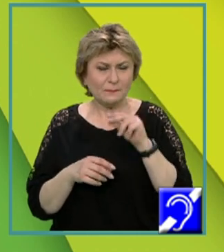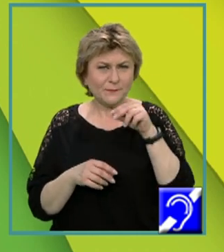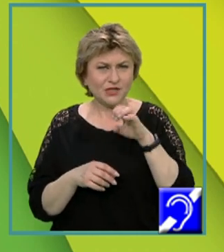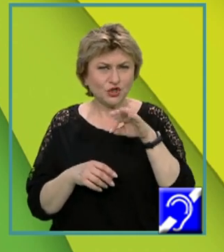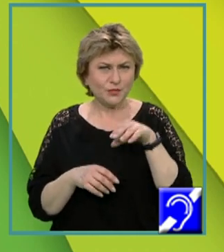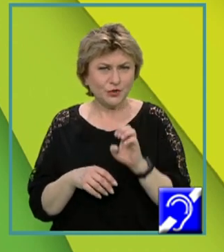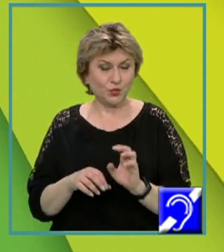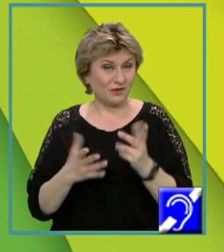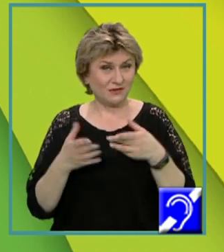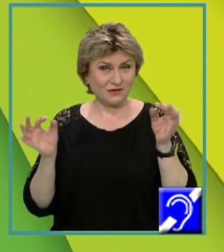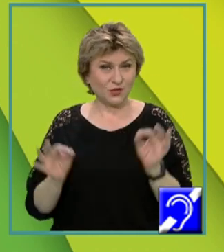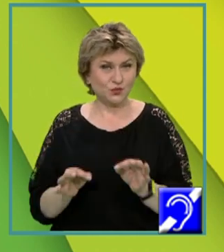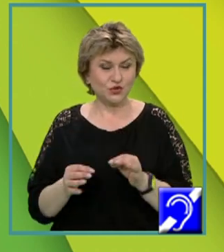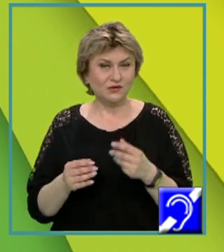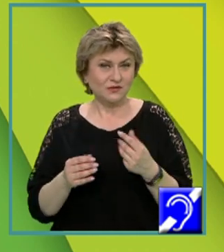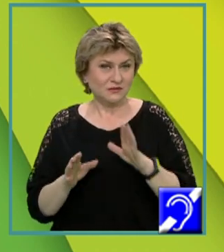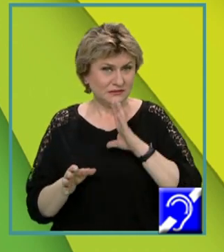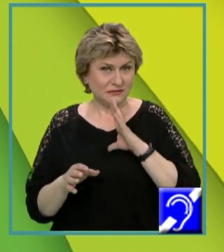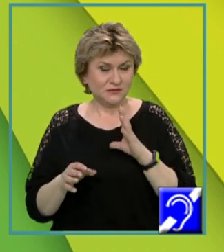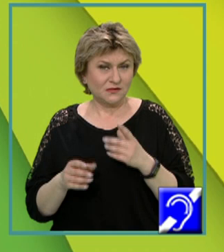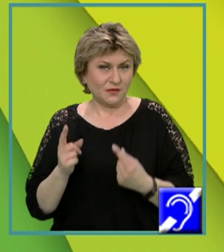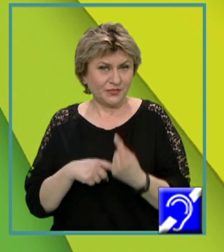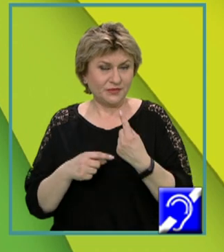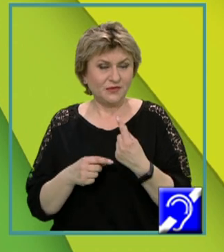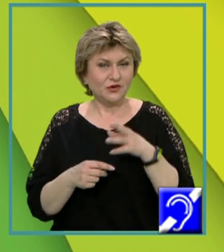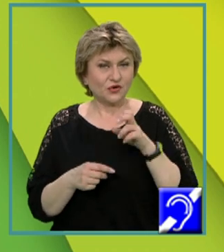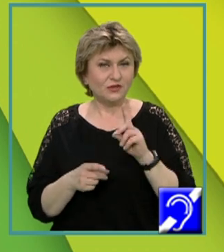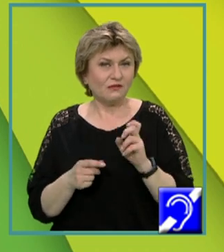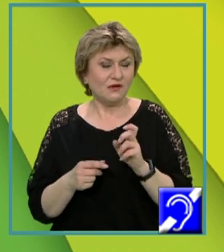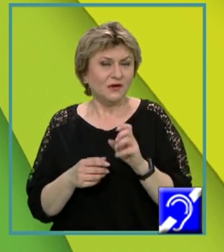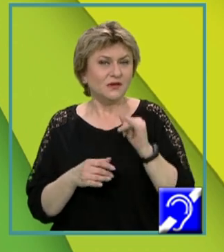reduce riscurile apariției unor erori de implementare.